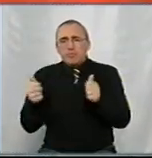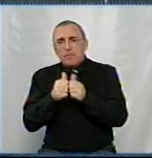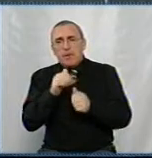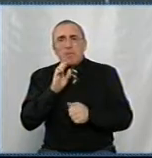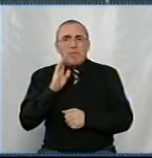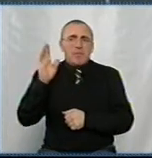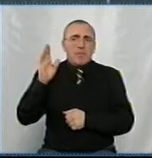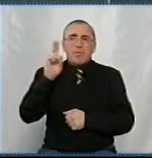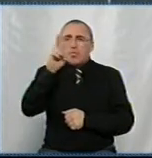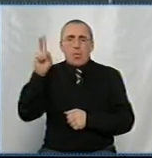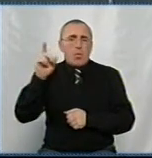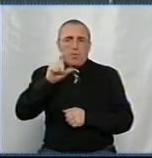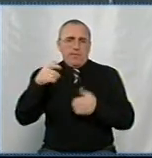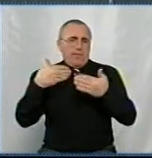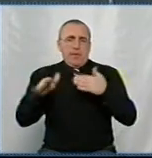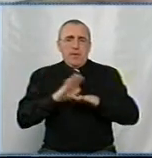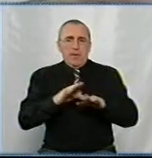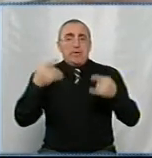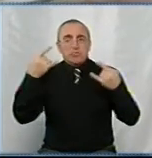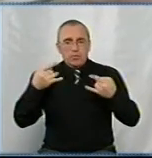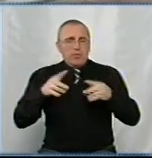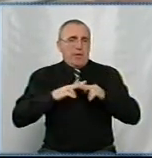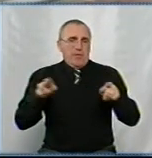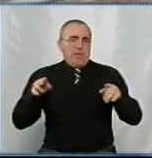дітей і молоді дверей ніхто не відчиняє. Суспільному також.